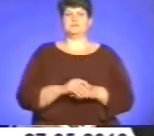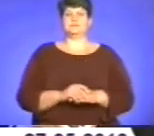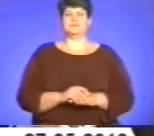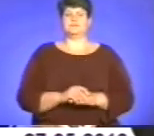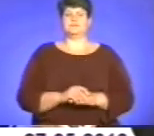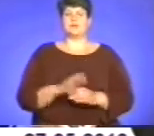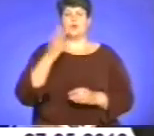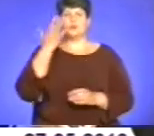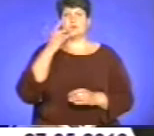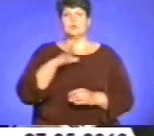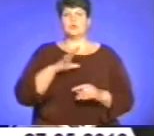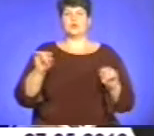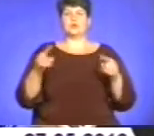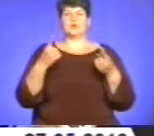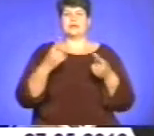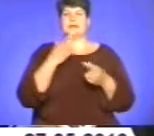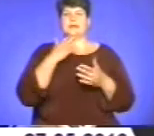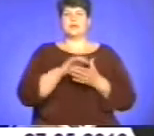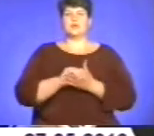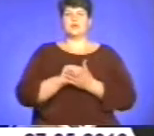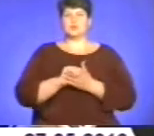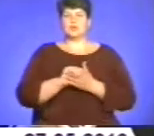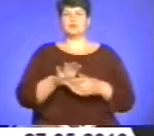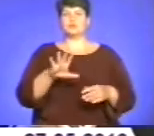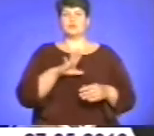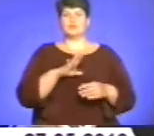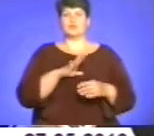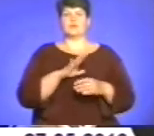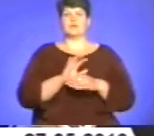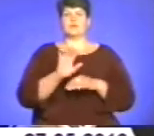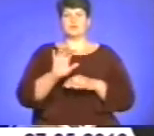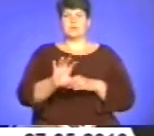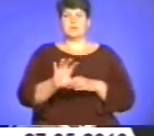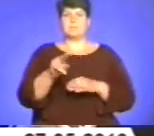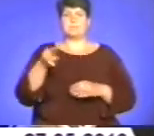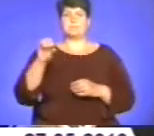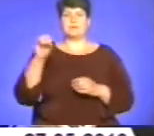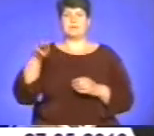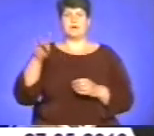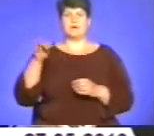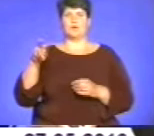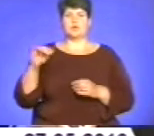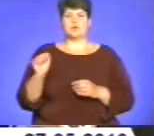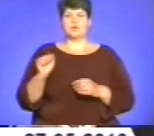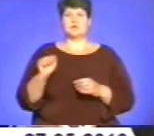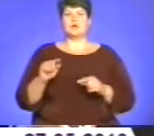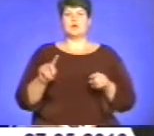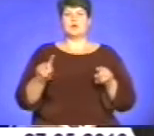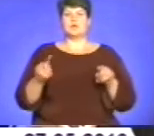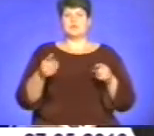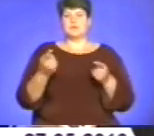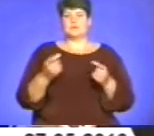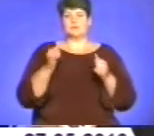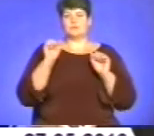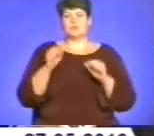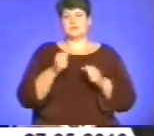коли був утворений НАС, випустив Петлюру з такого ув'язнення, яке є її ув'язнення, можливо,